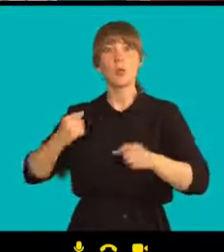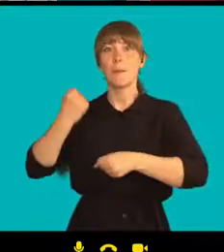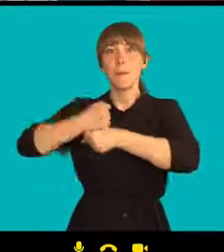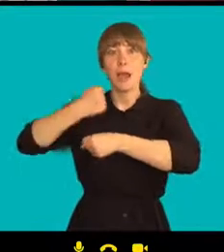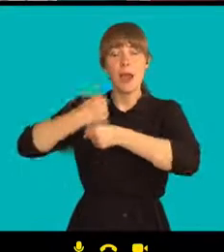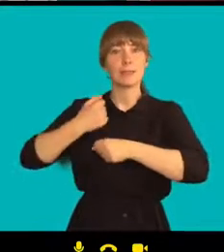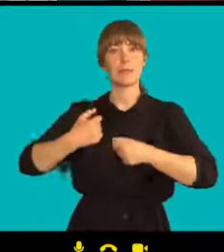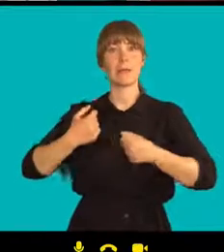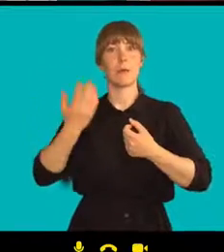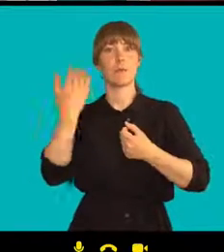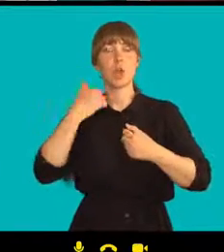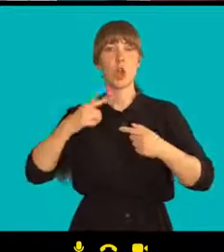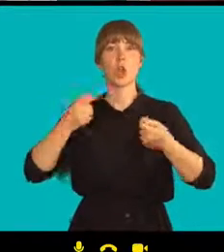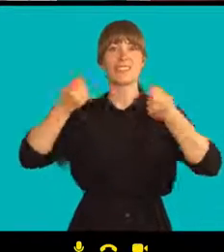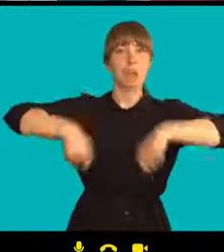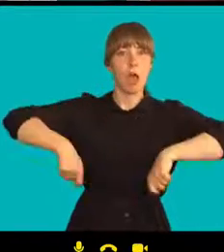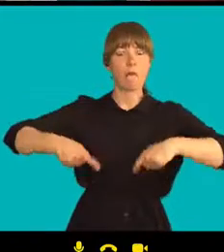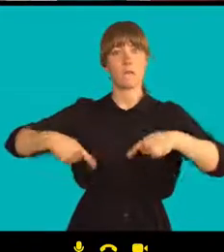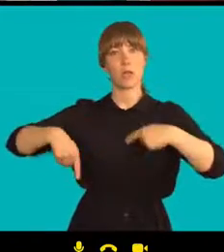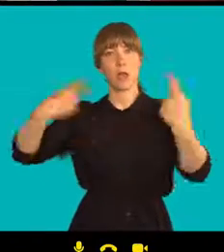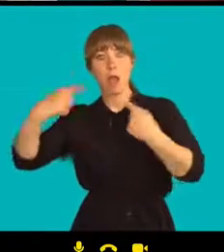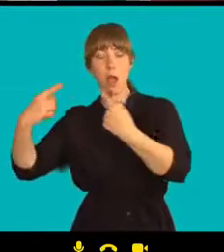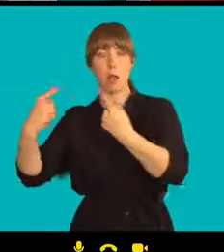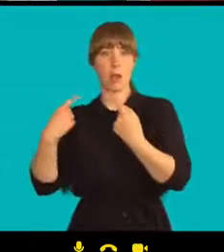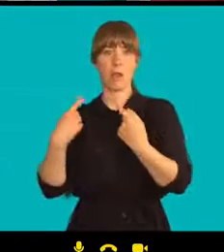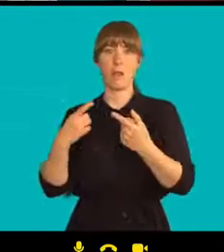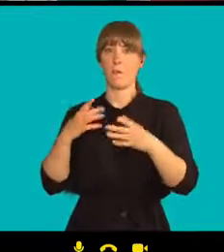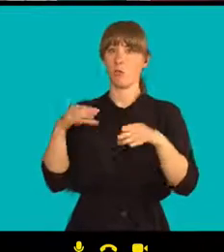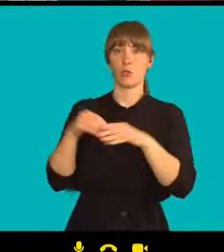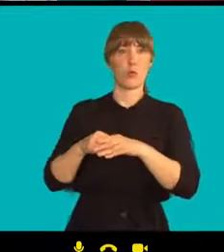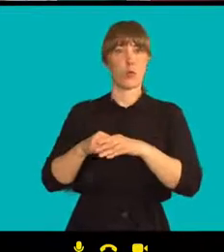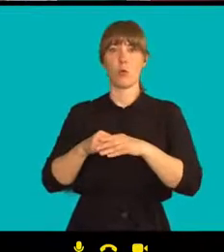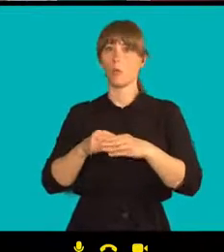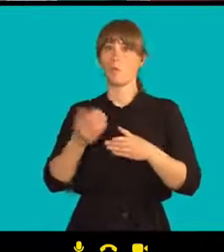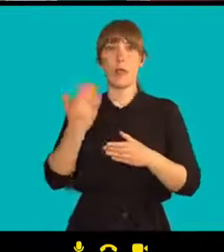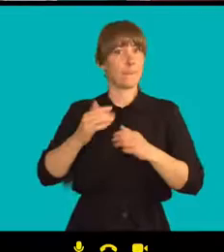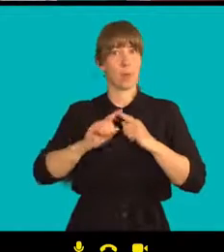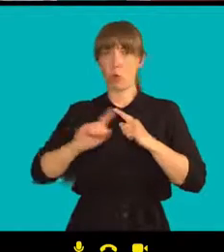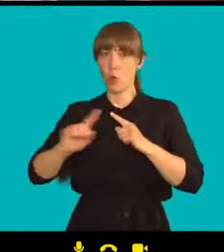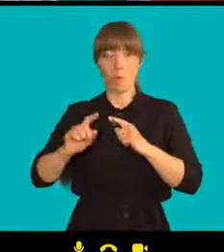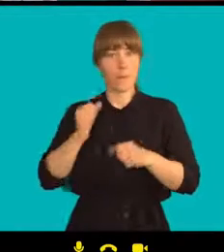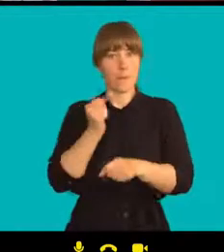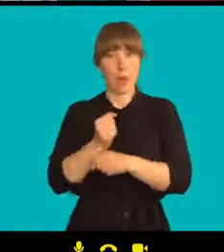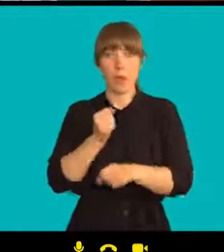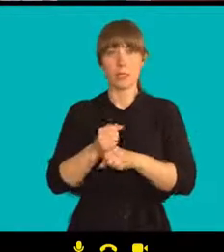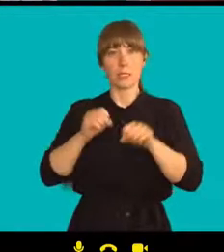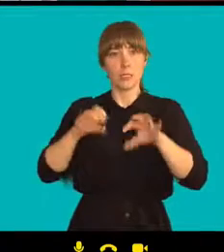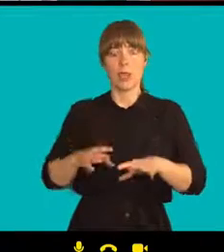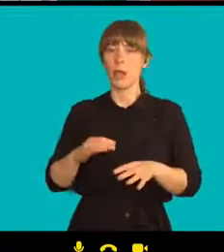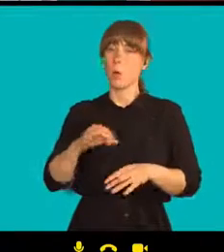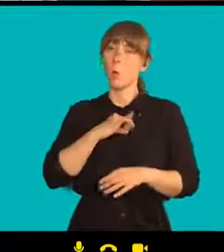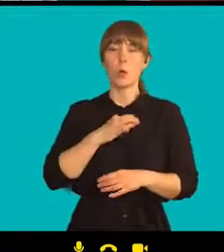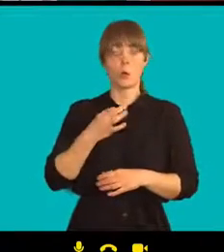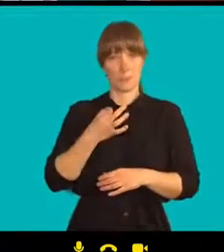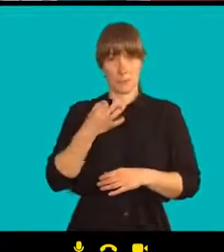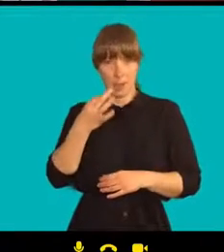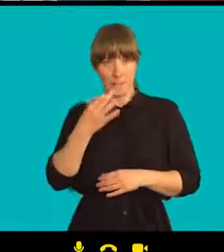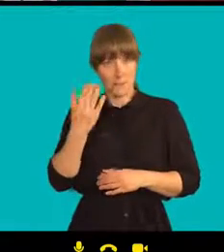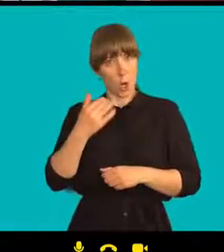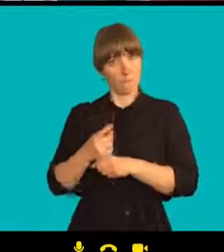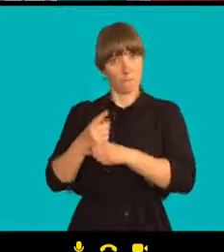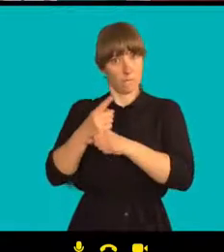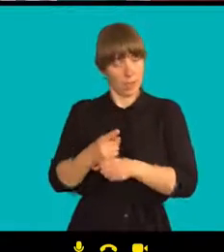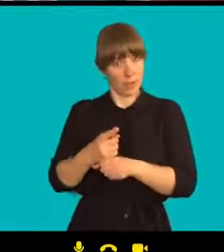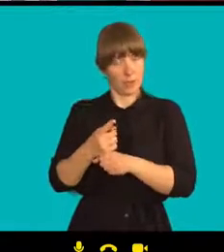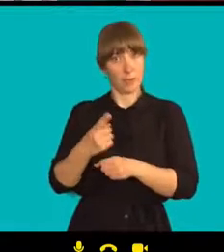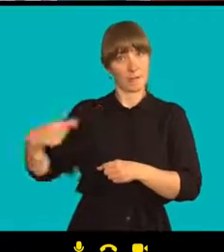Jak velký vliv podle vás měli a jak to dopadlo právě s těmito lidmi, kteří se režimu postavili a jsou lidé připraveni tuto akci